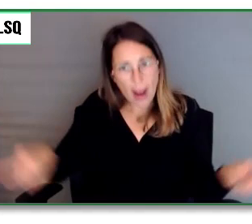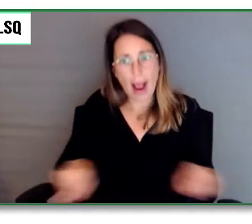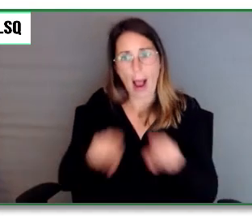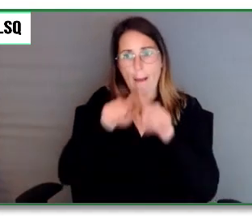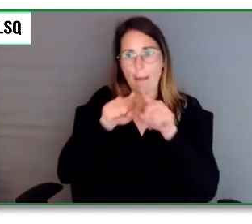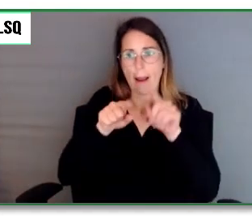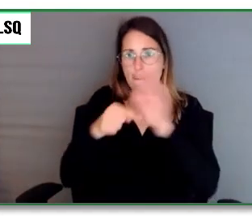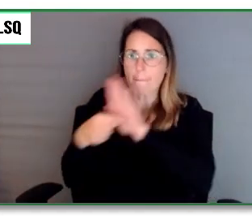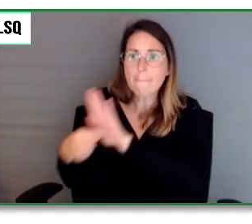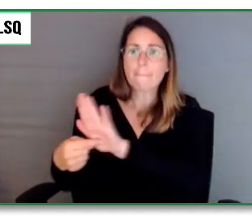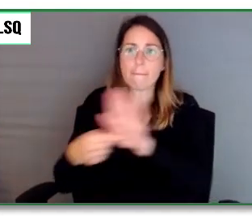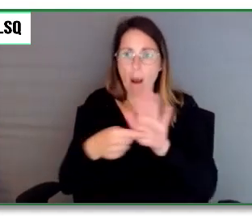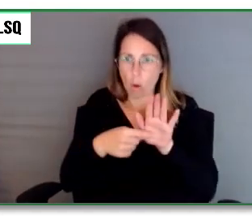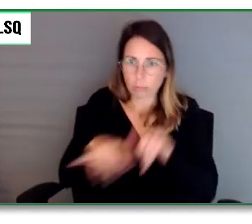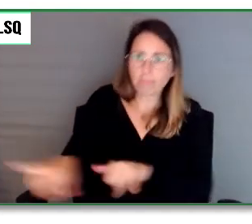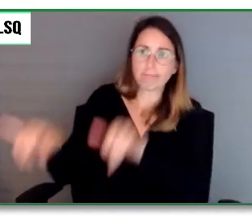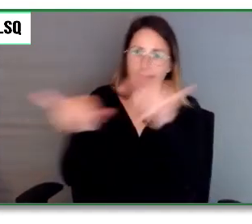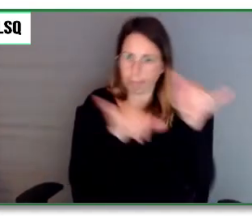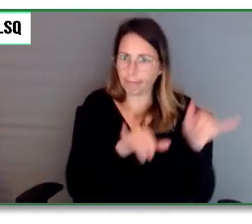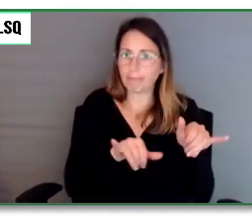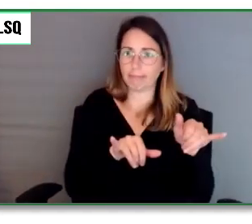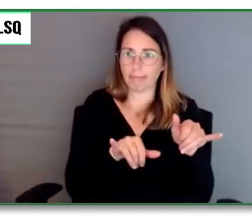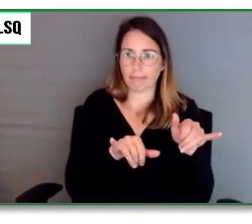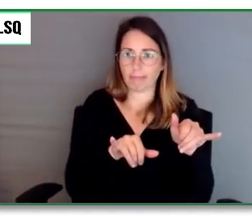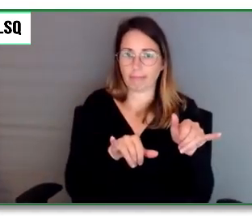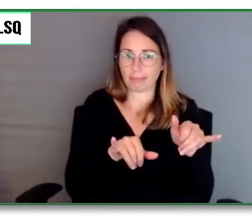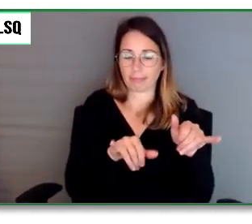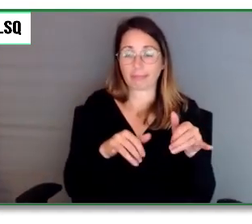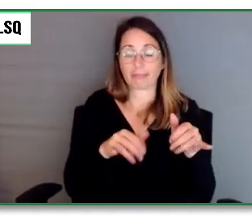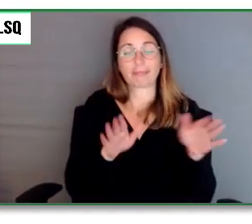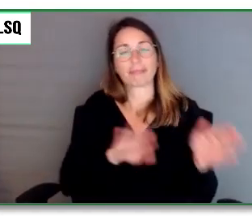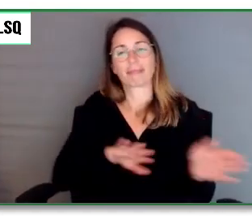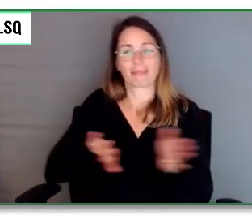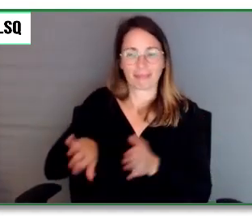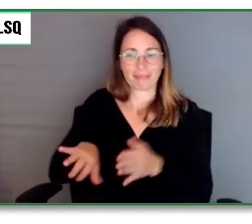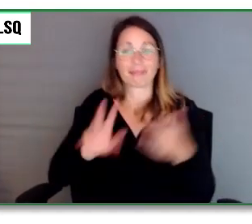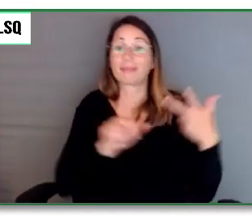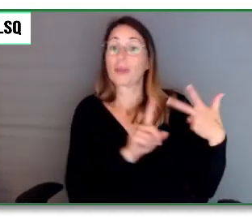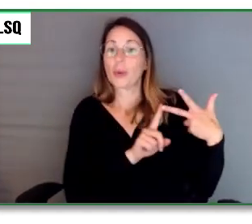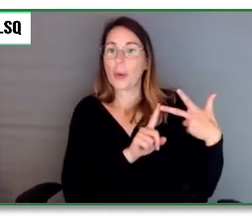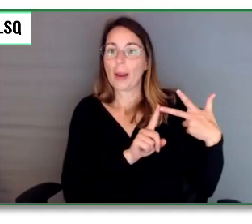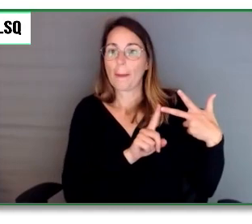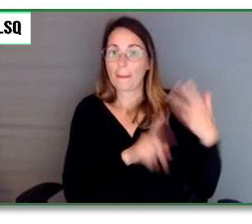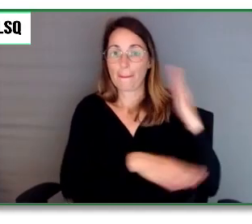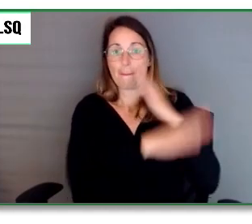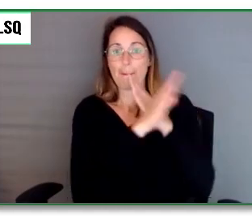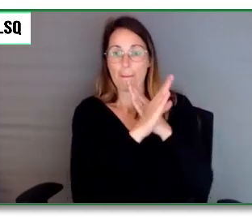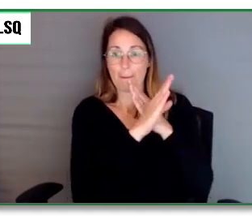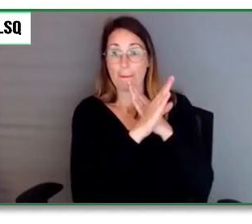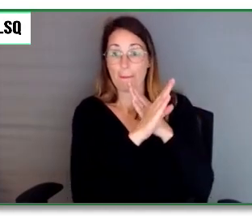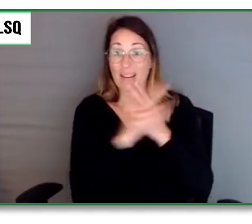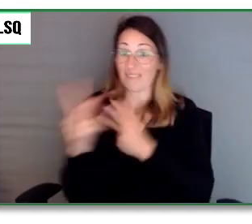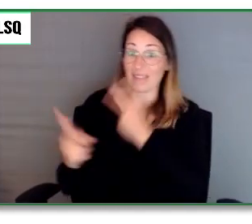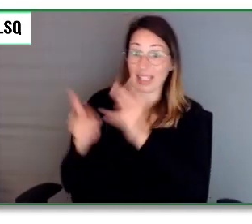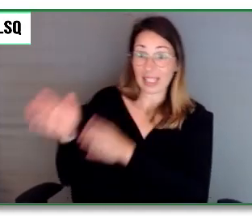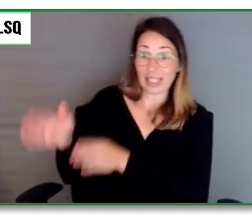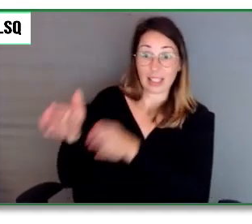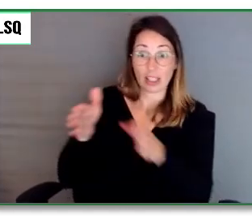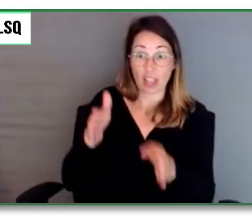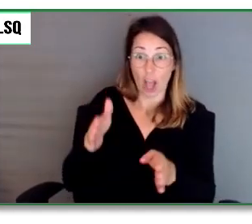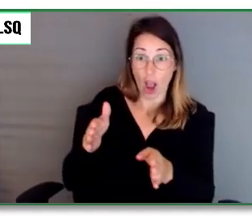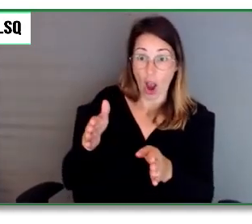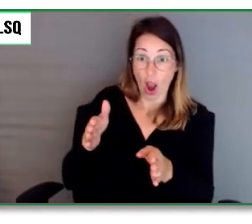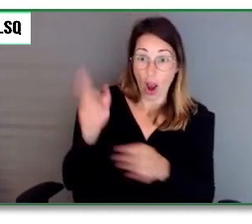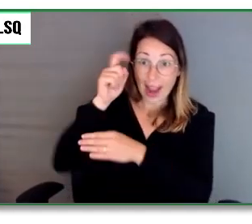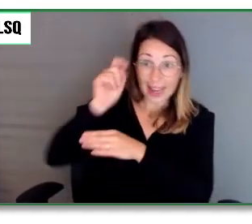le troisième obstacle que nous avons identifié, c'est l'expérience des visiteurs dans les parcs. Et maintenant, on voit un très beau